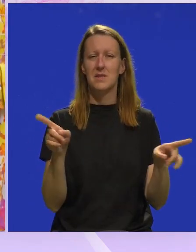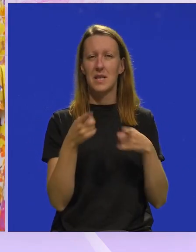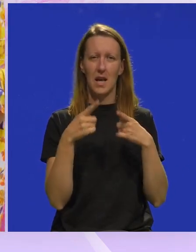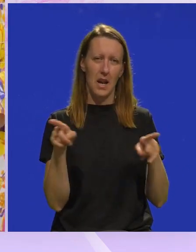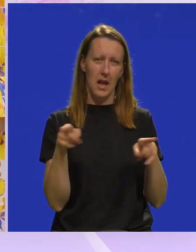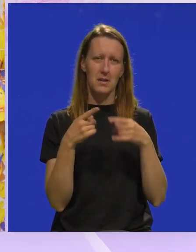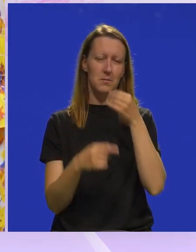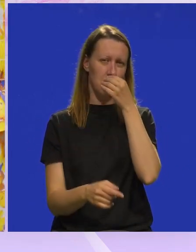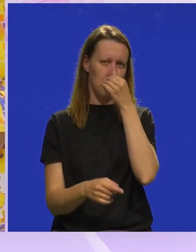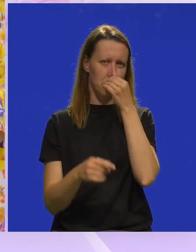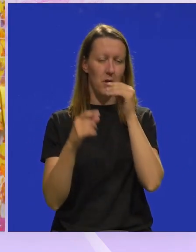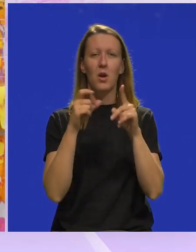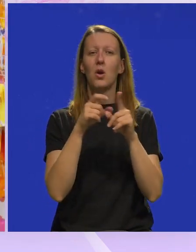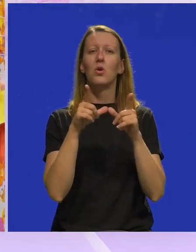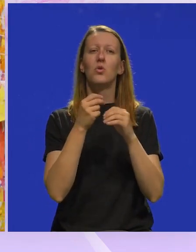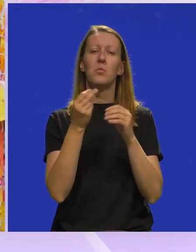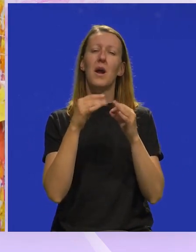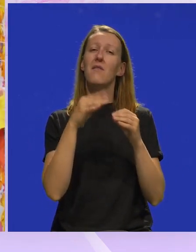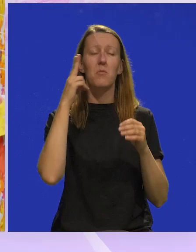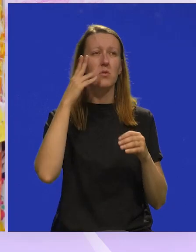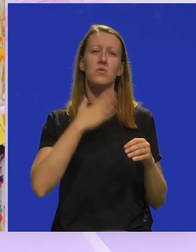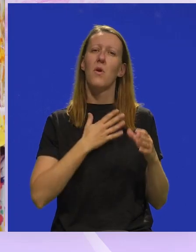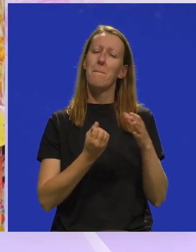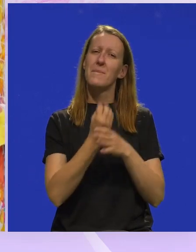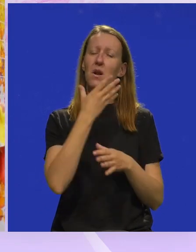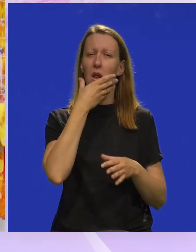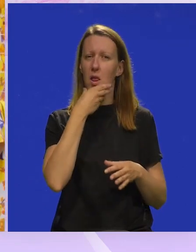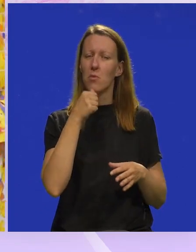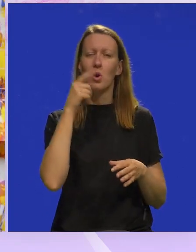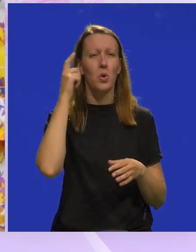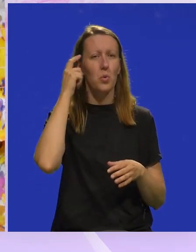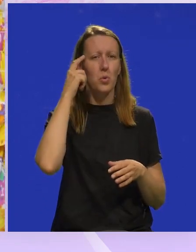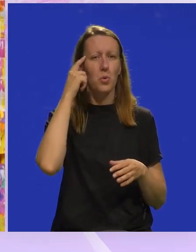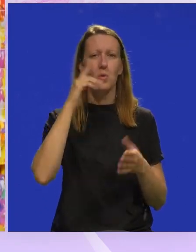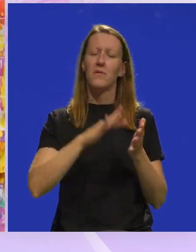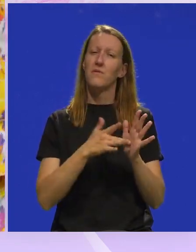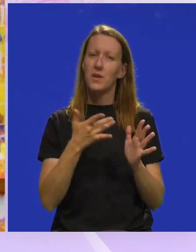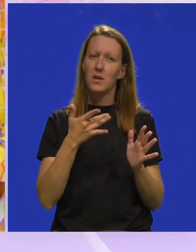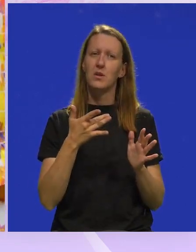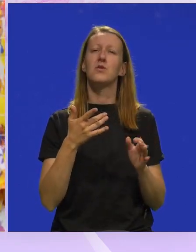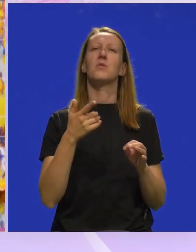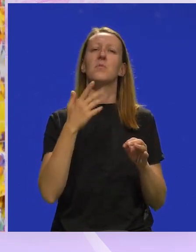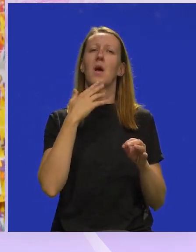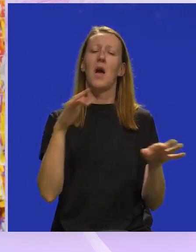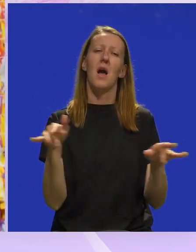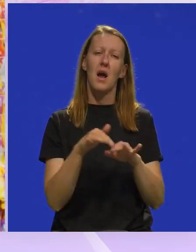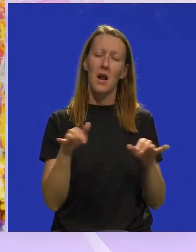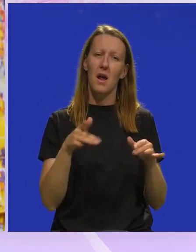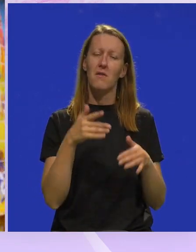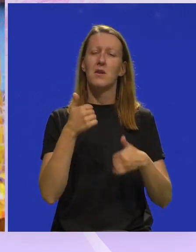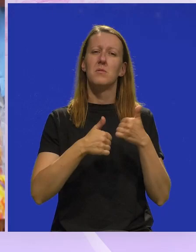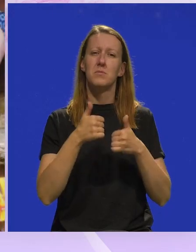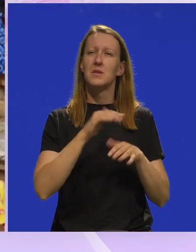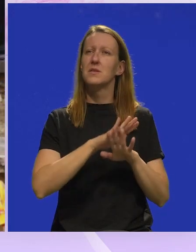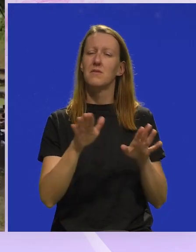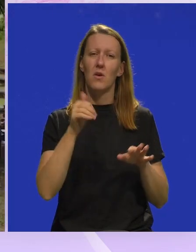glazbe. Dubrava je poznata po svojoj prirodnoj ljepoti i kulturnim manifestacijama, a klavirski maraton